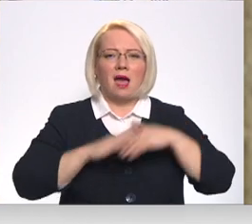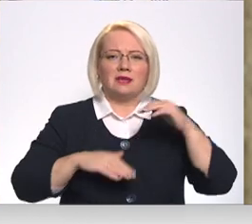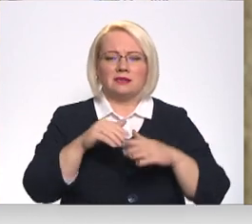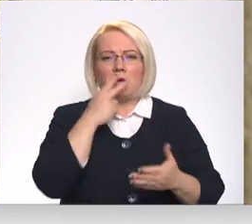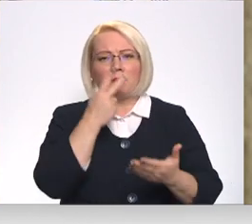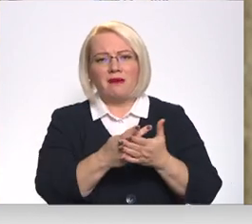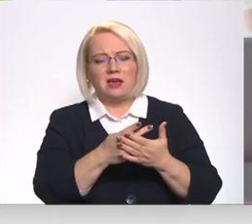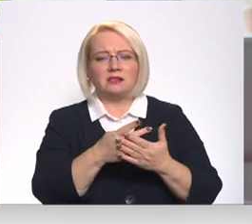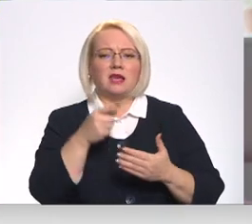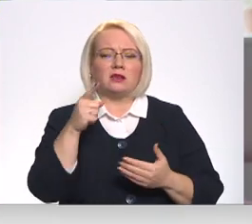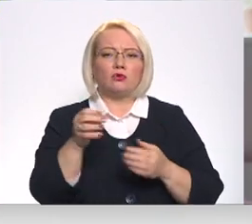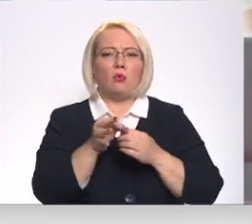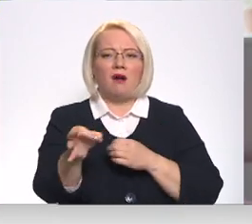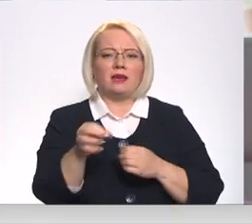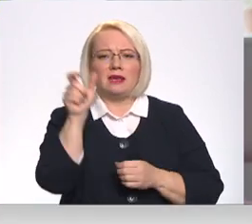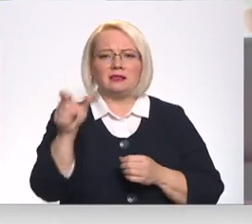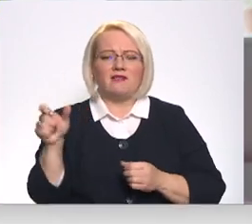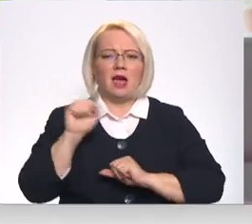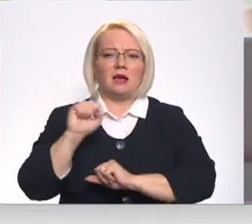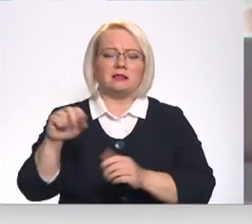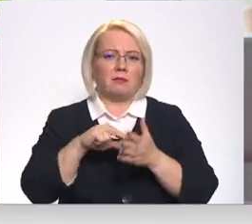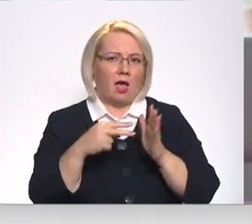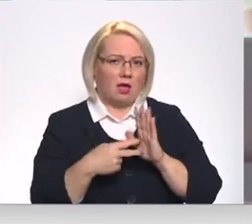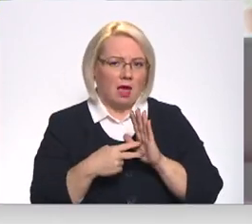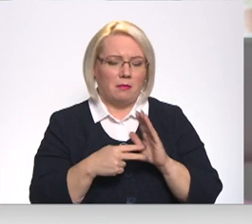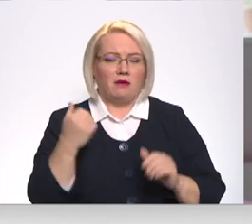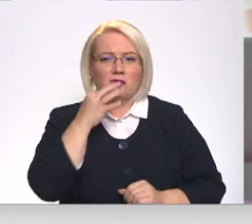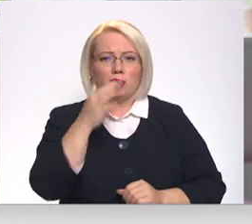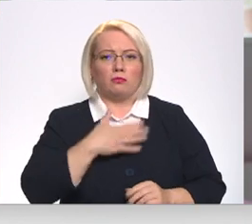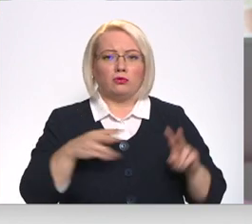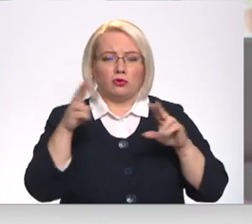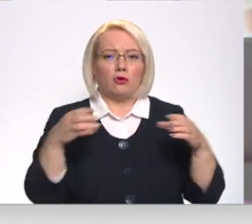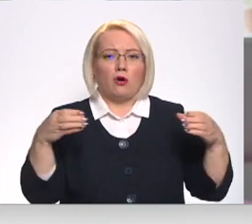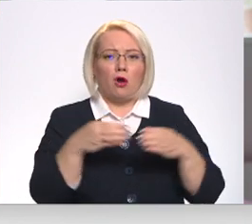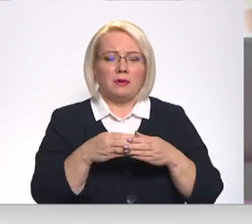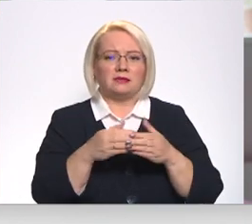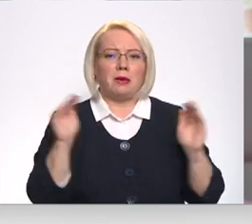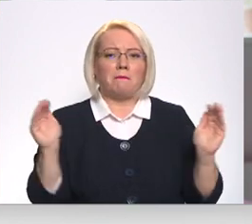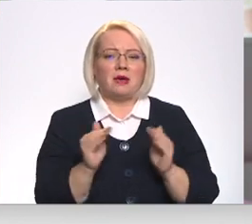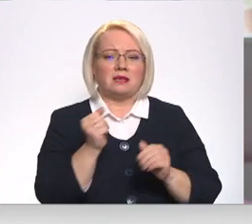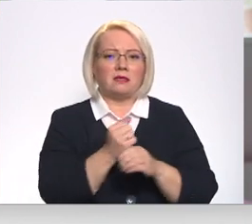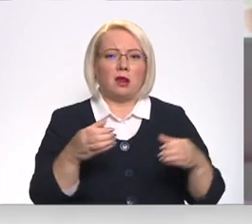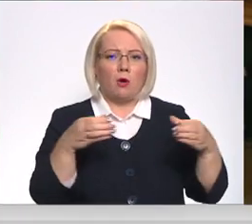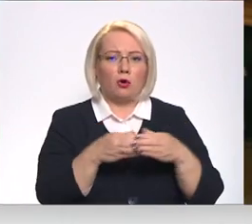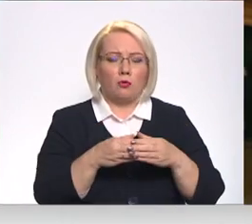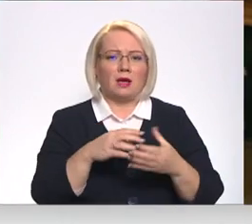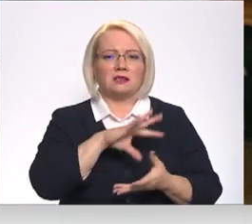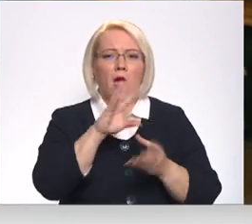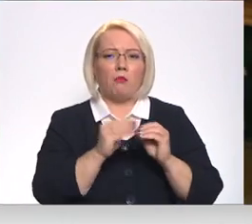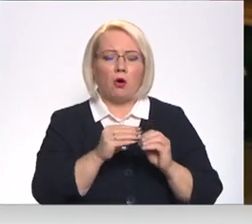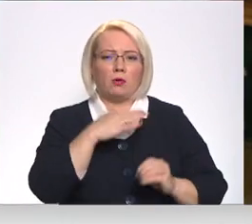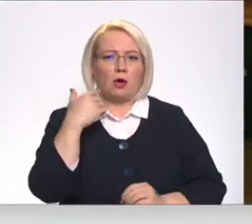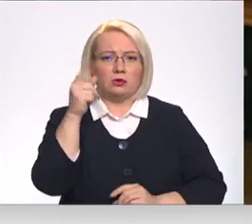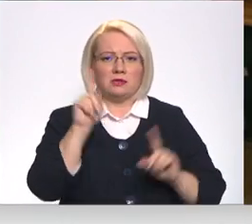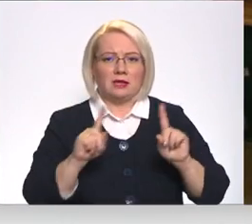aizsardzības plānam. Mūsu komisijā ir izveidot no esošā komisijas sastāvu mazāk darbu grupu, kas, teiksim, aktuosot šobrīd vairākas lietas. Kā